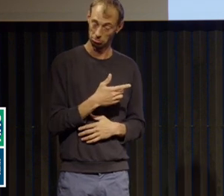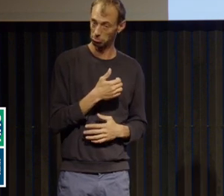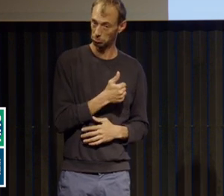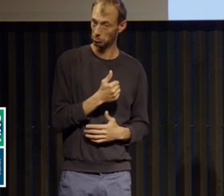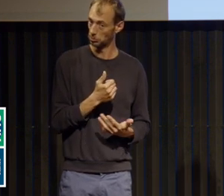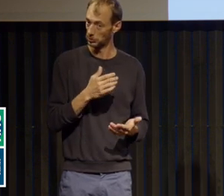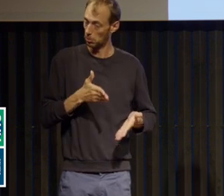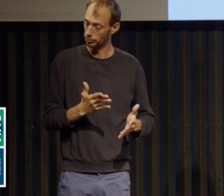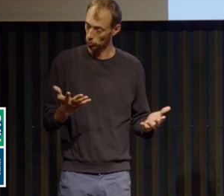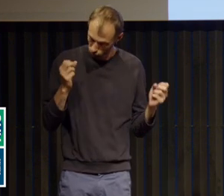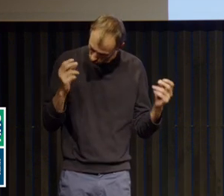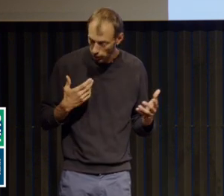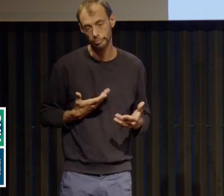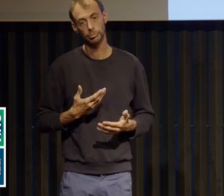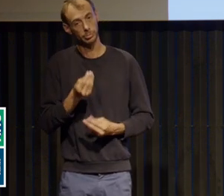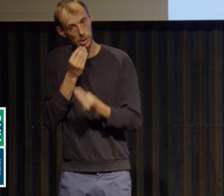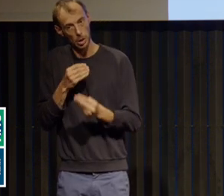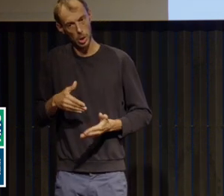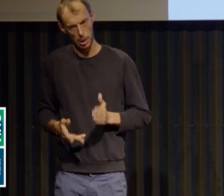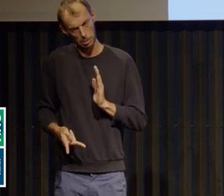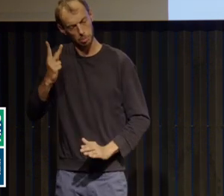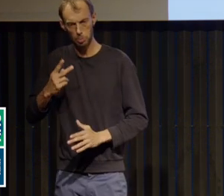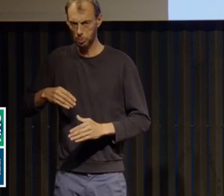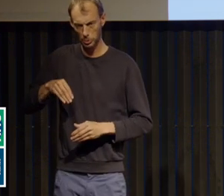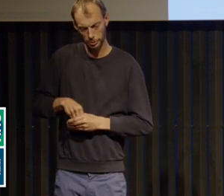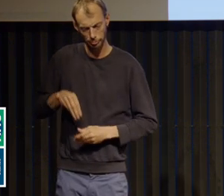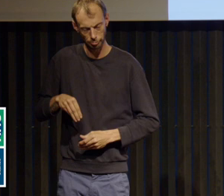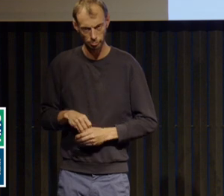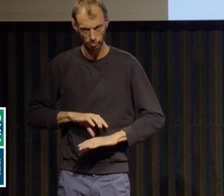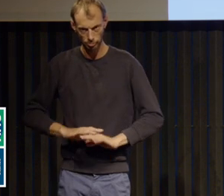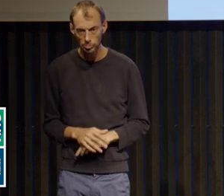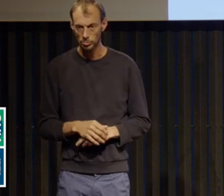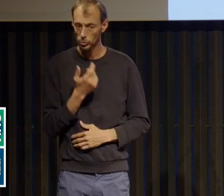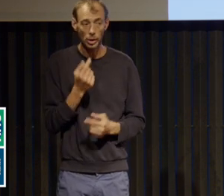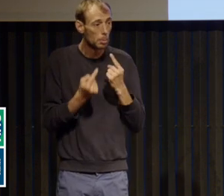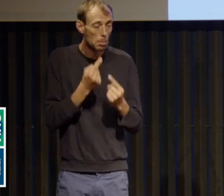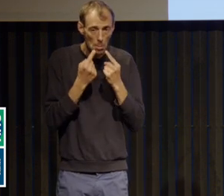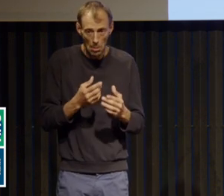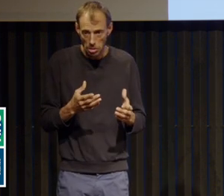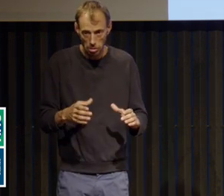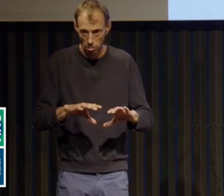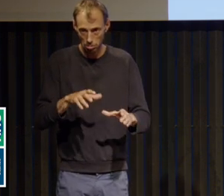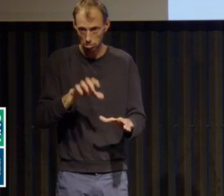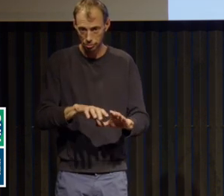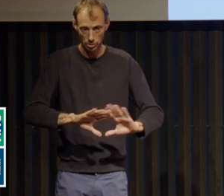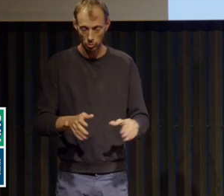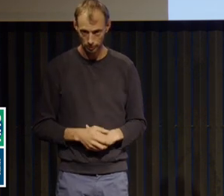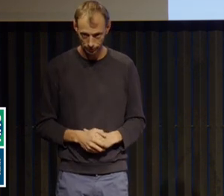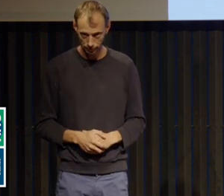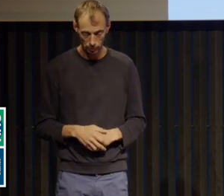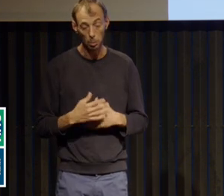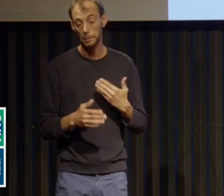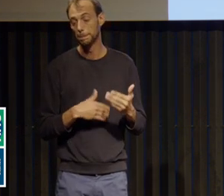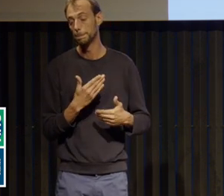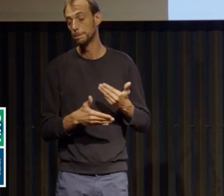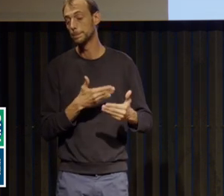alimentaires,'est-à qu va manger, se faire quelques repas de pâtes, par exemple. Et puis finalement, au bout